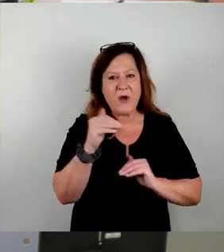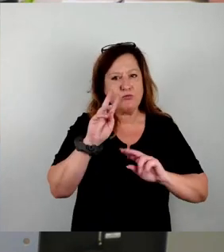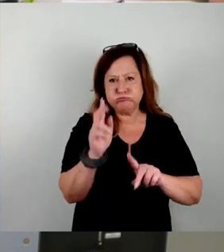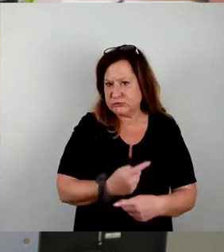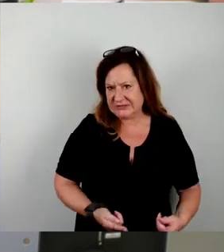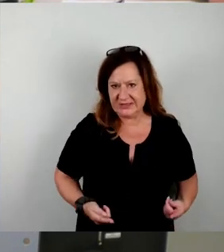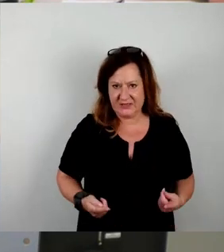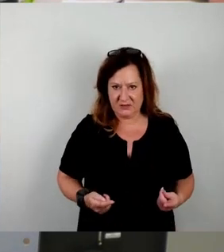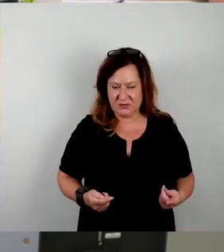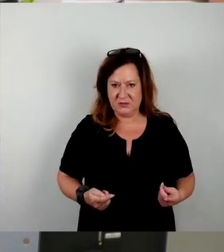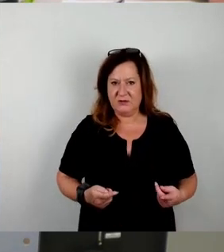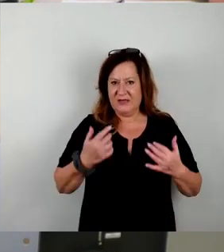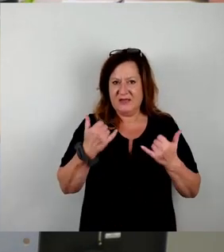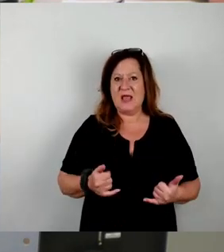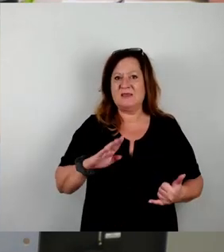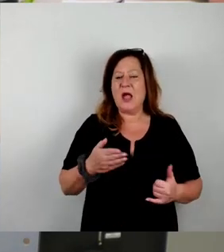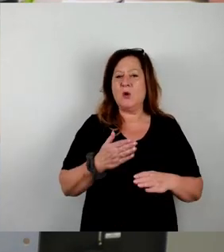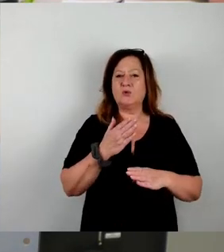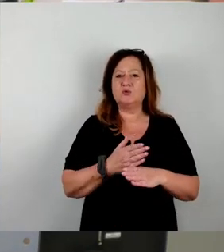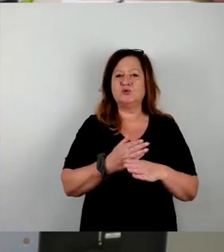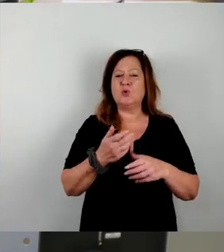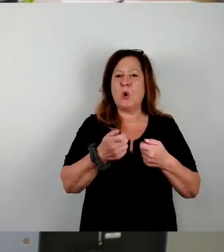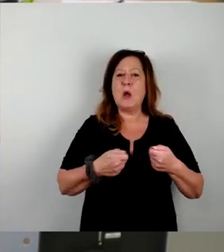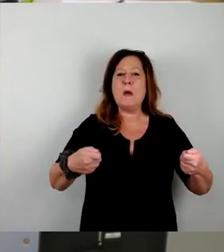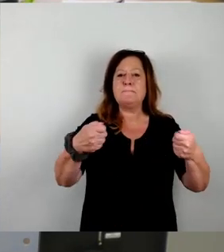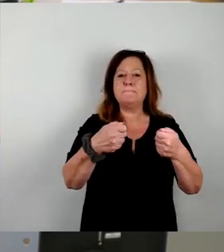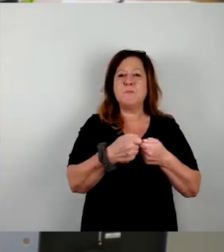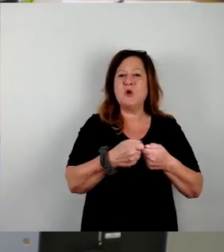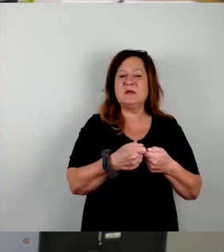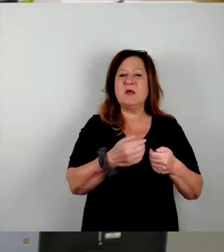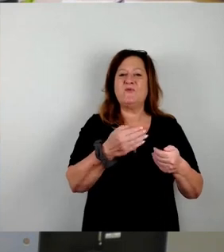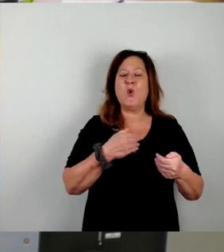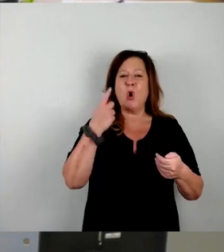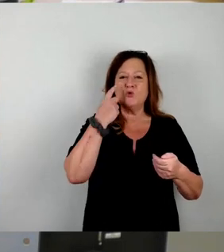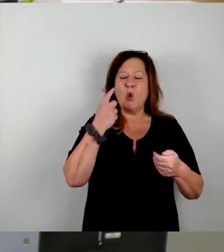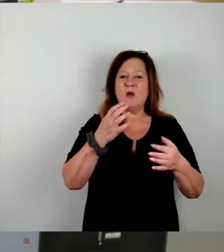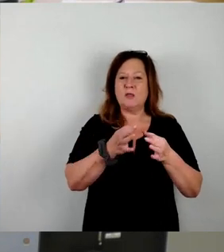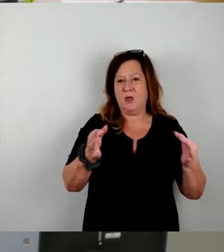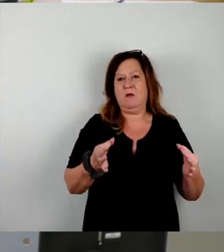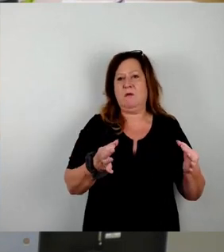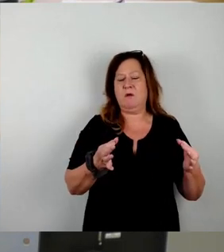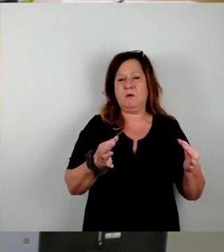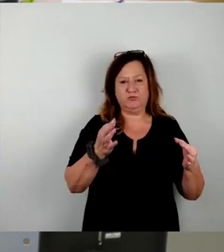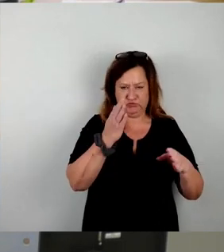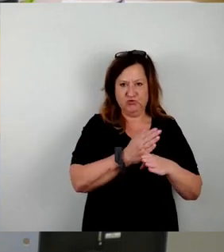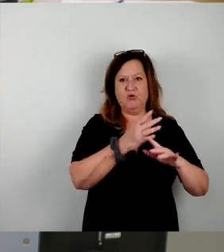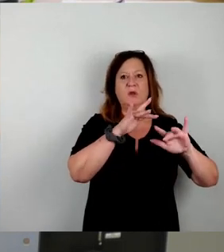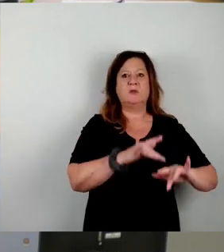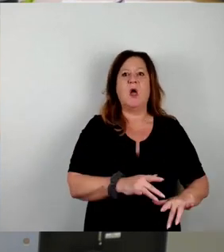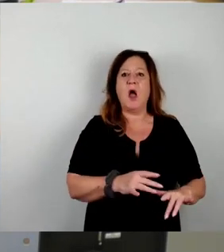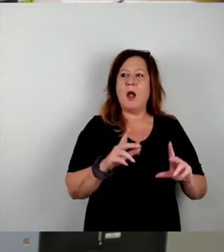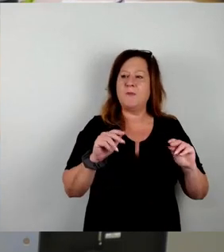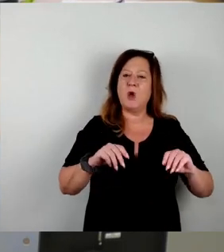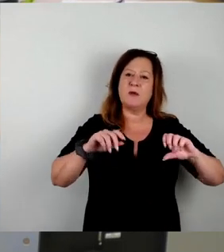auch, ich sage mal, den bundesweiten Vorsorgetag, beziehungsweise wir haben die Möglichkeit, auch